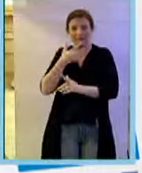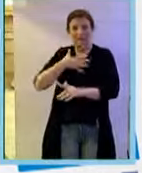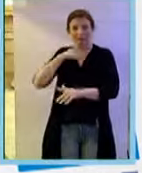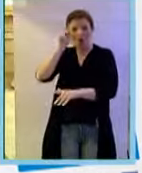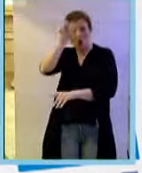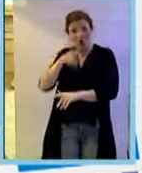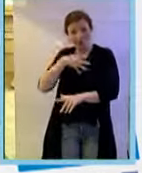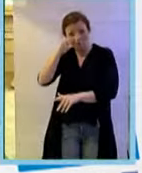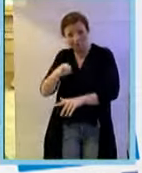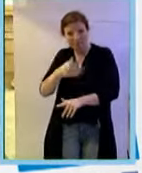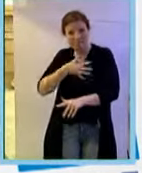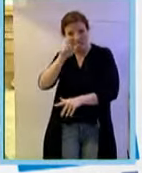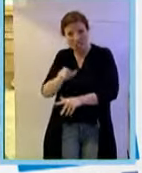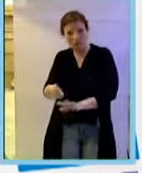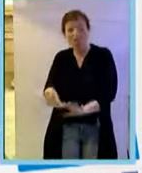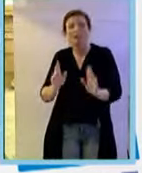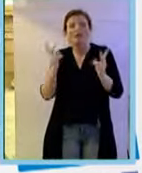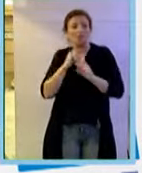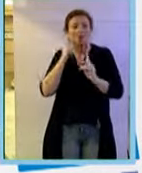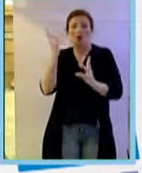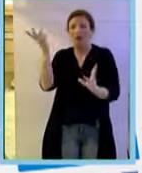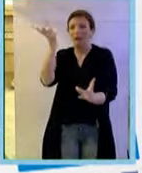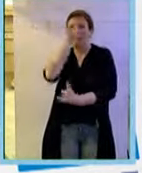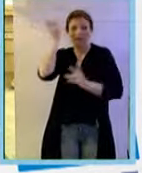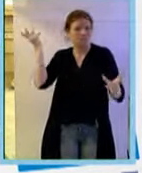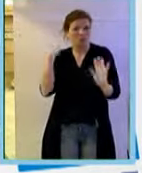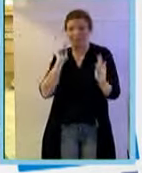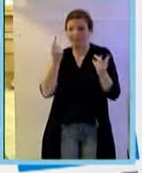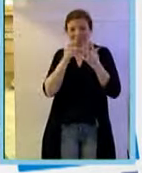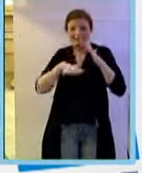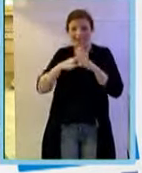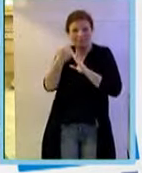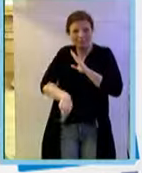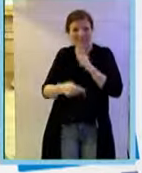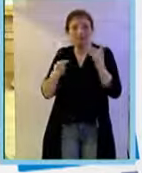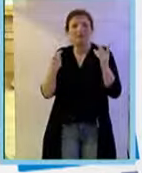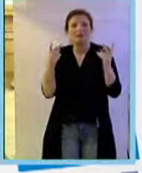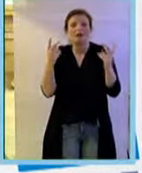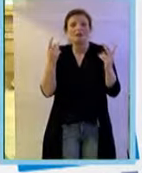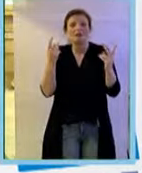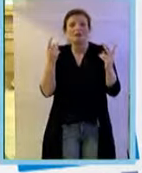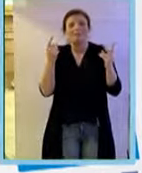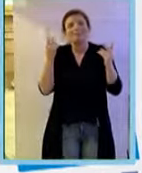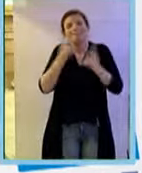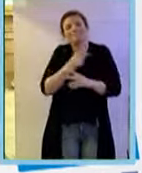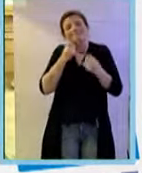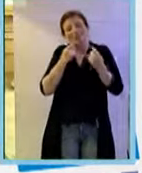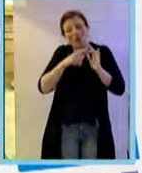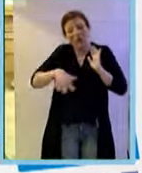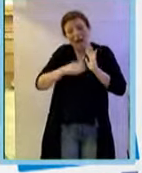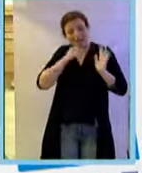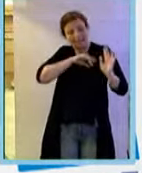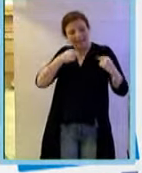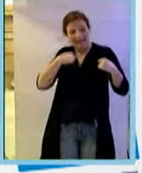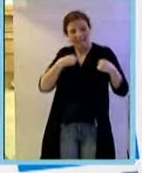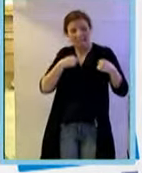personalmente comunque è stata una leggenda in questo campo, è fantastico questo, per cui il mio campo di interesse è stato